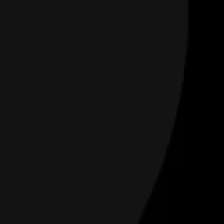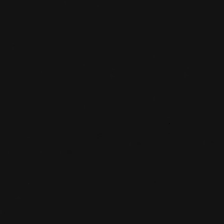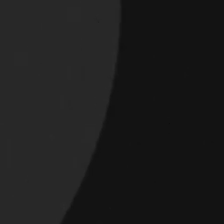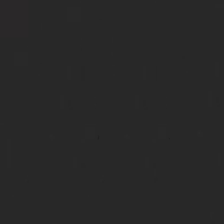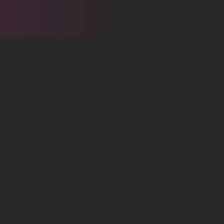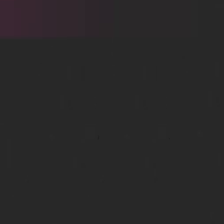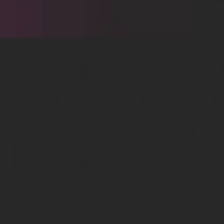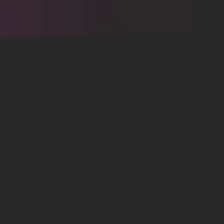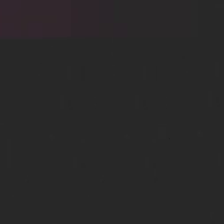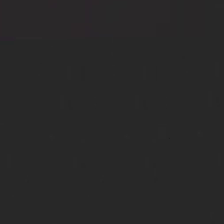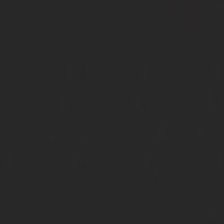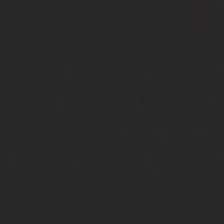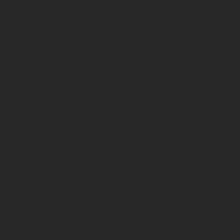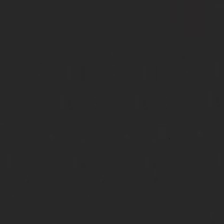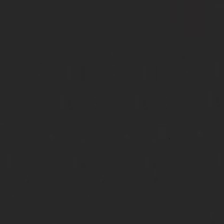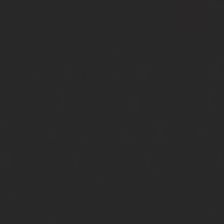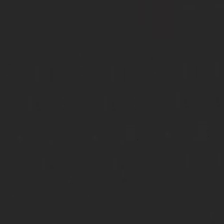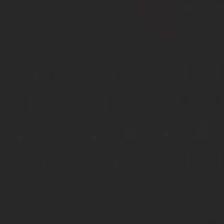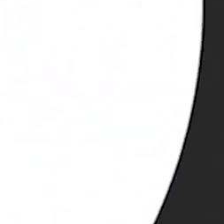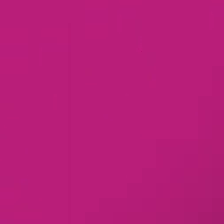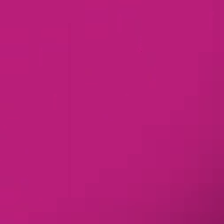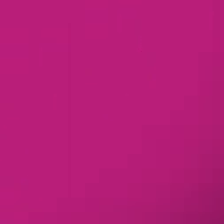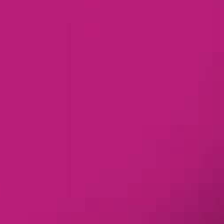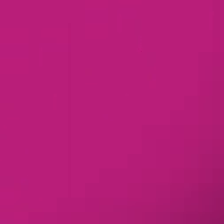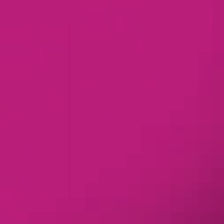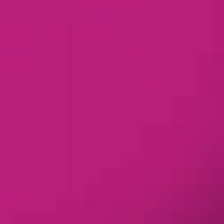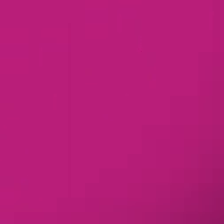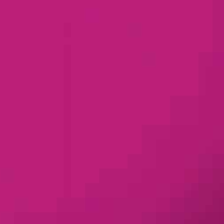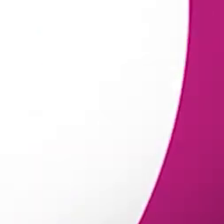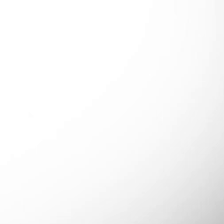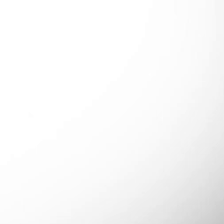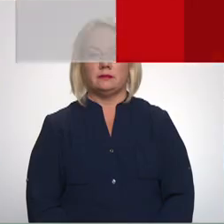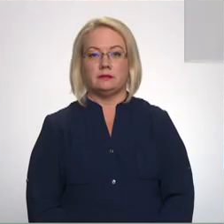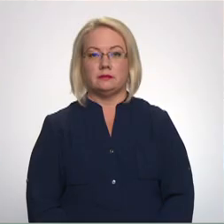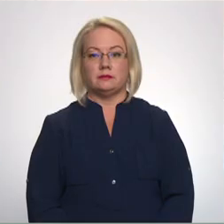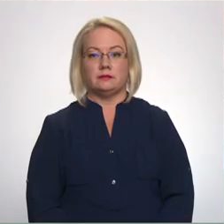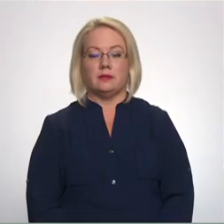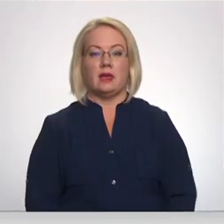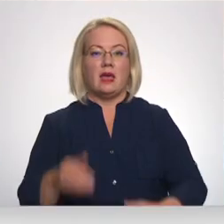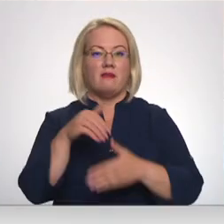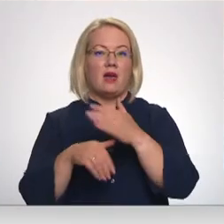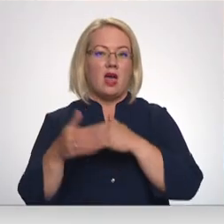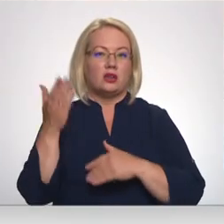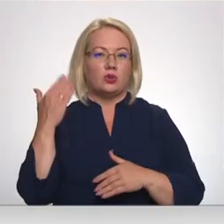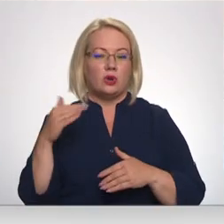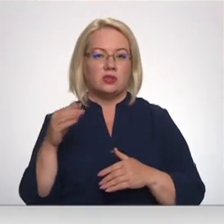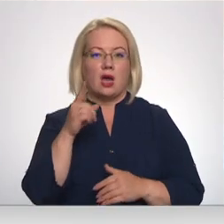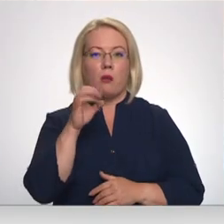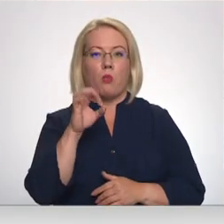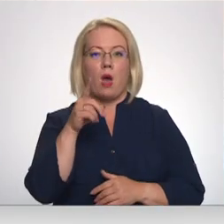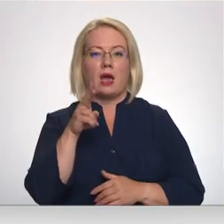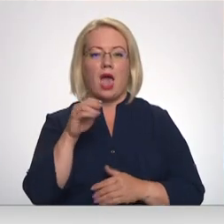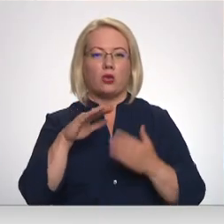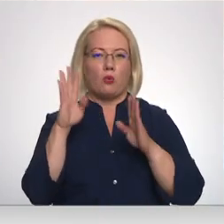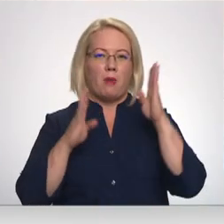Re! Viss ēters ir te! Mēsturiskajā pokaiņu mežā